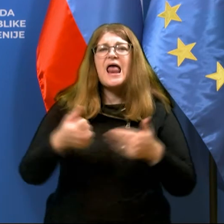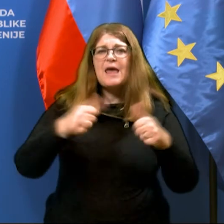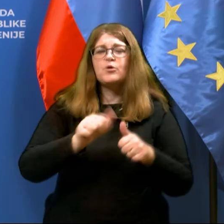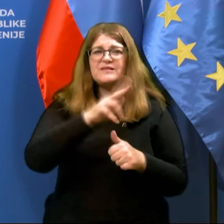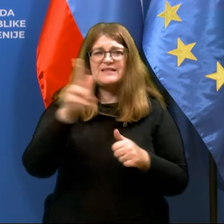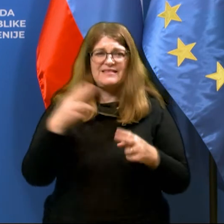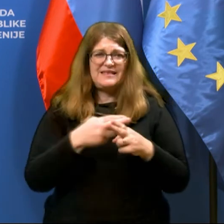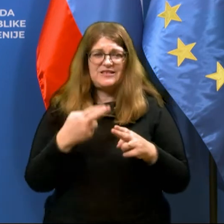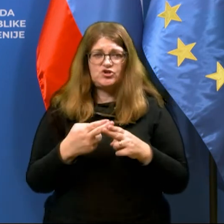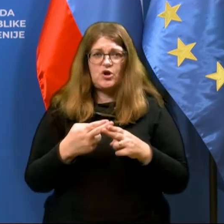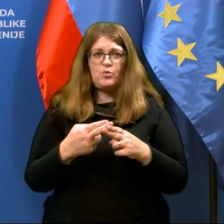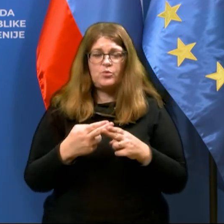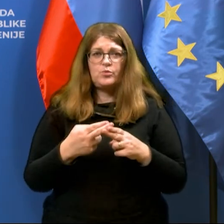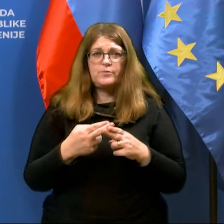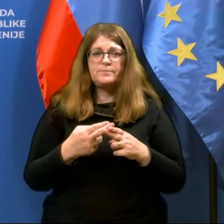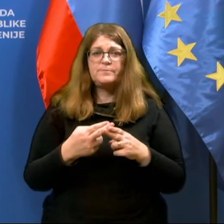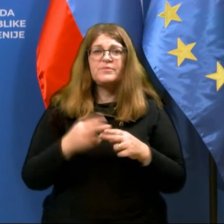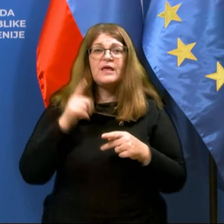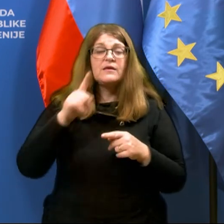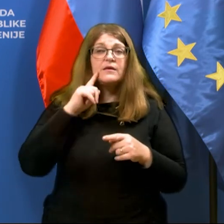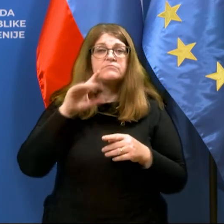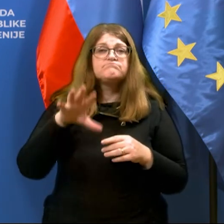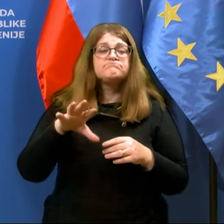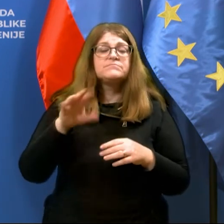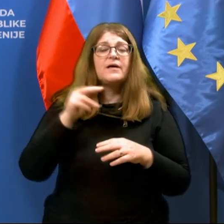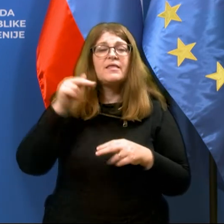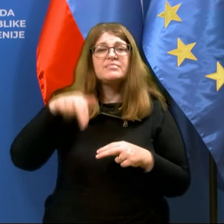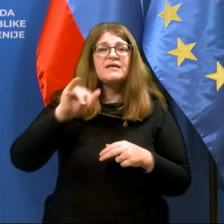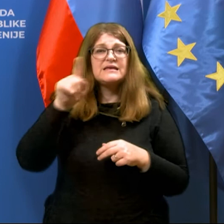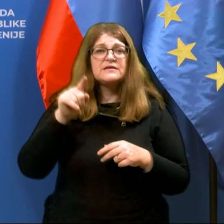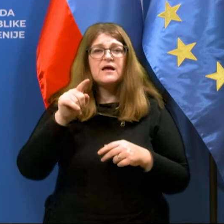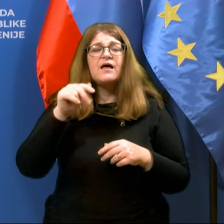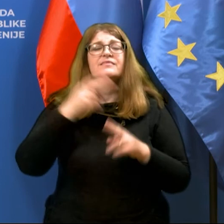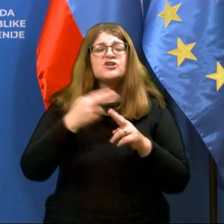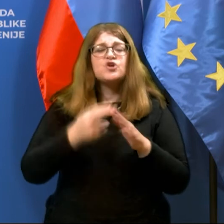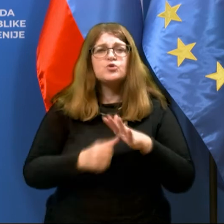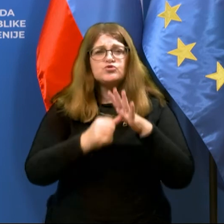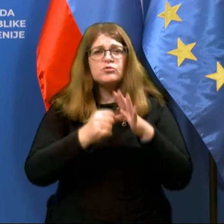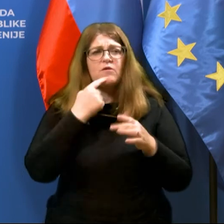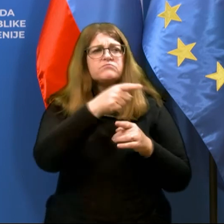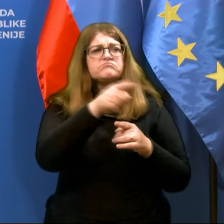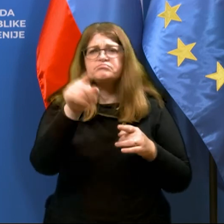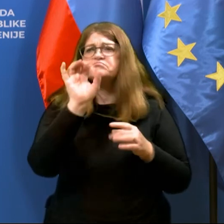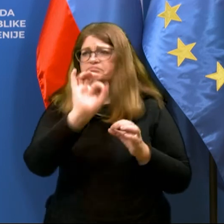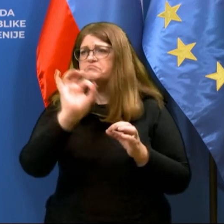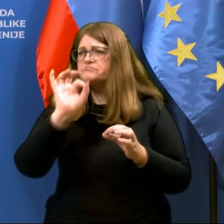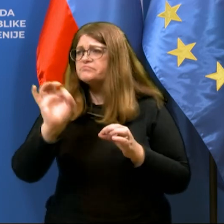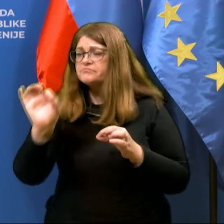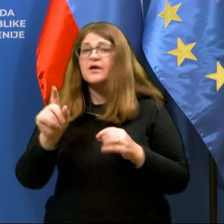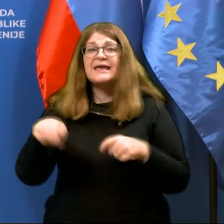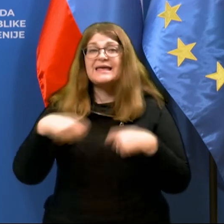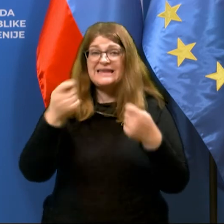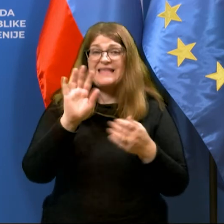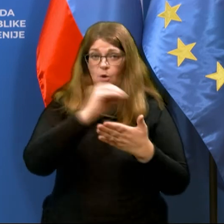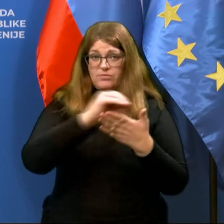držav, ki jih prepoznaje nacionalni inštitut in jih uvrsti na listo, torej, taka potrdila